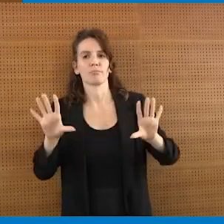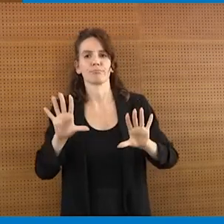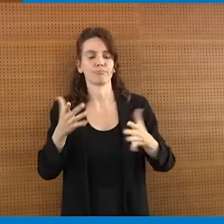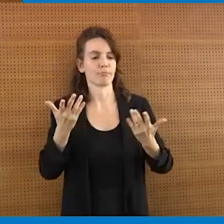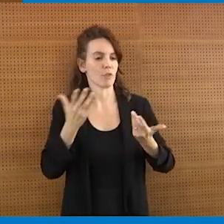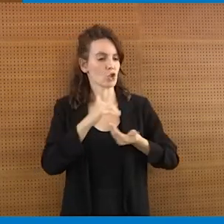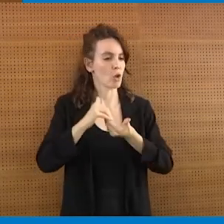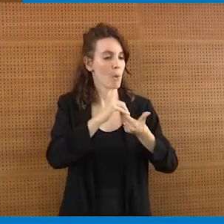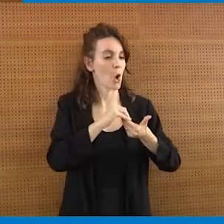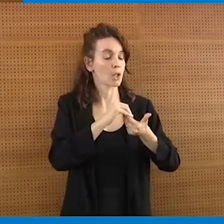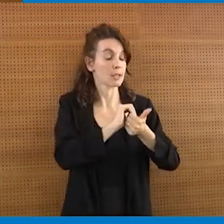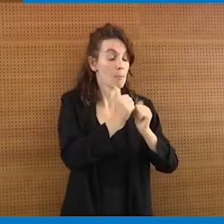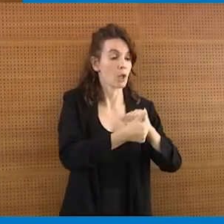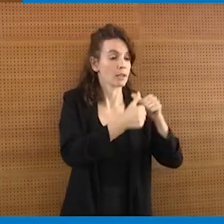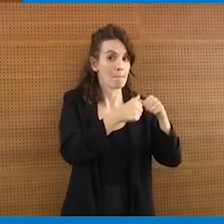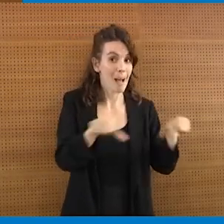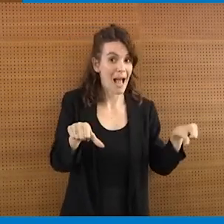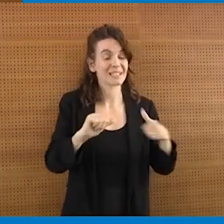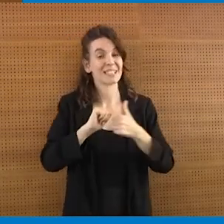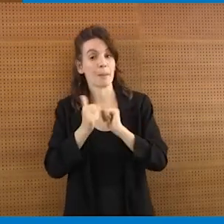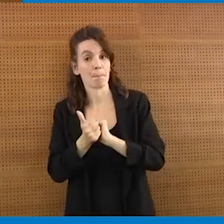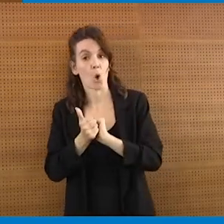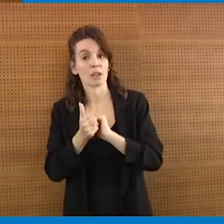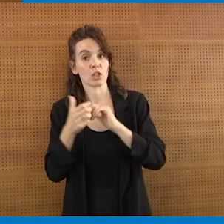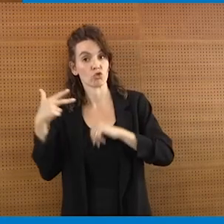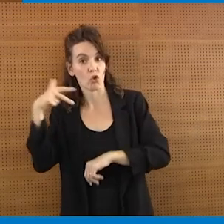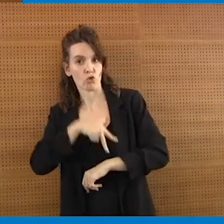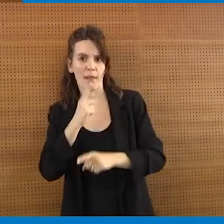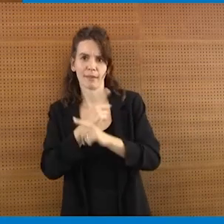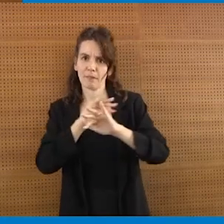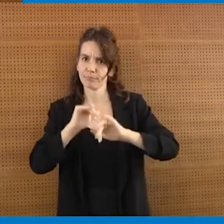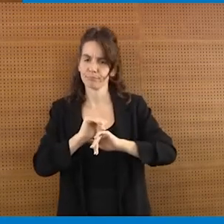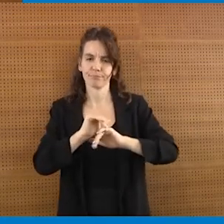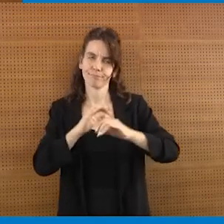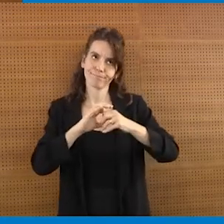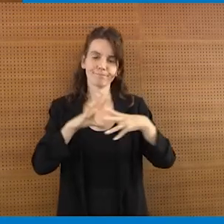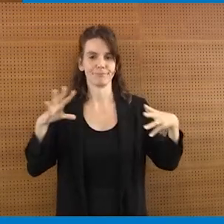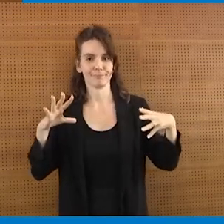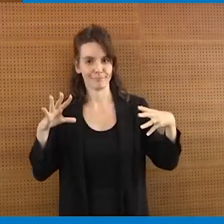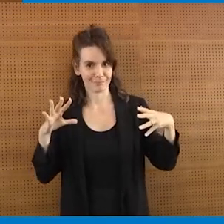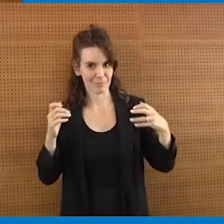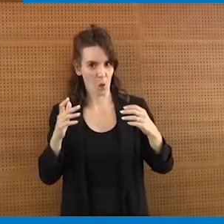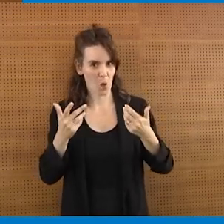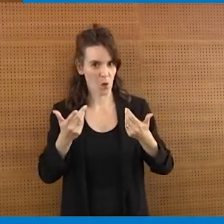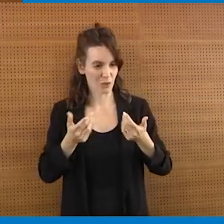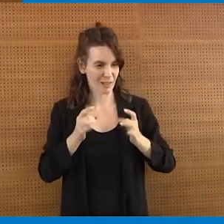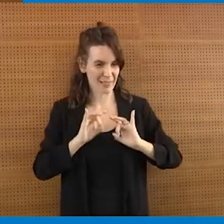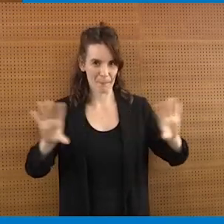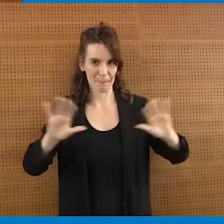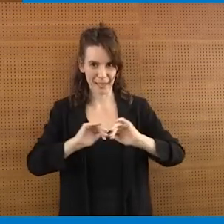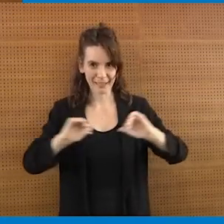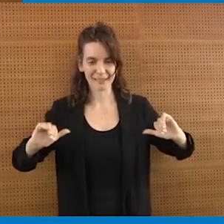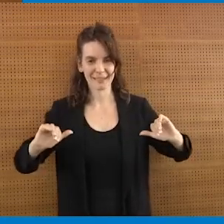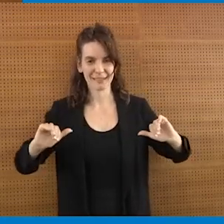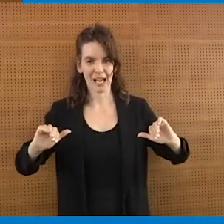sport sociale, abbiamo ancora tanta strada da fare sulla rappresentanza soprattutto all'interno del mondo olimpico. Abbiamo